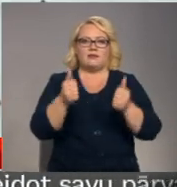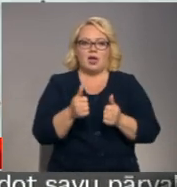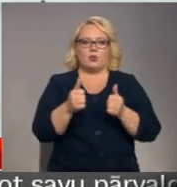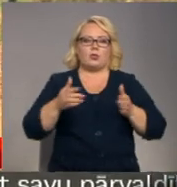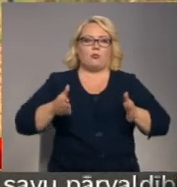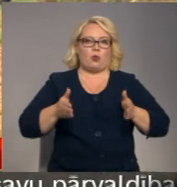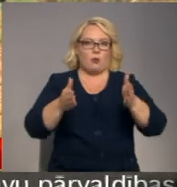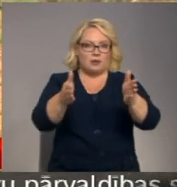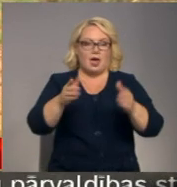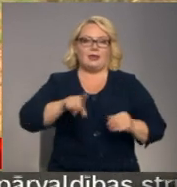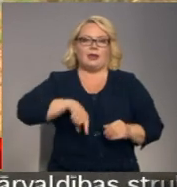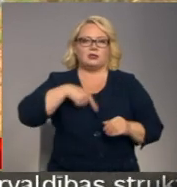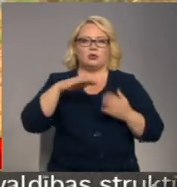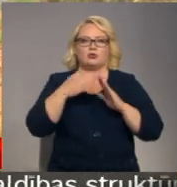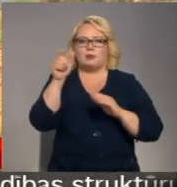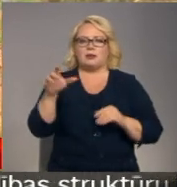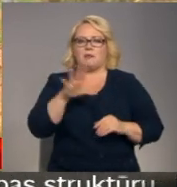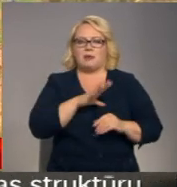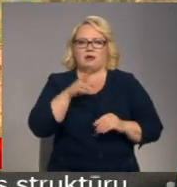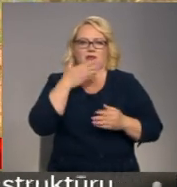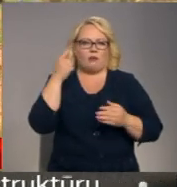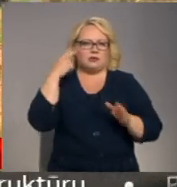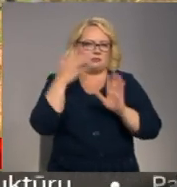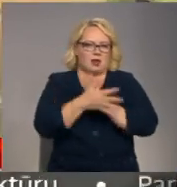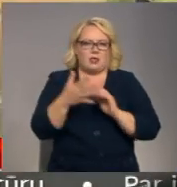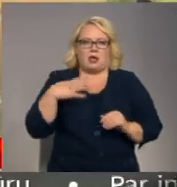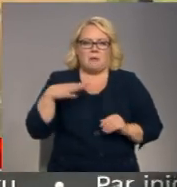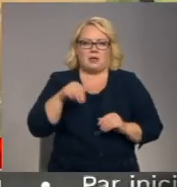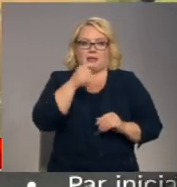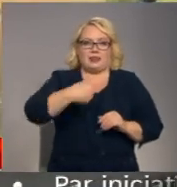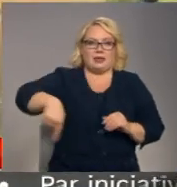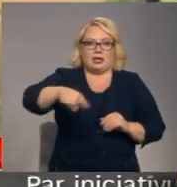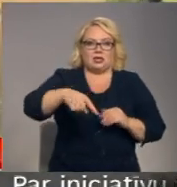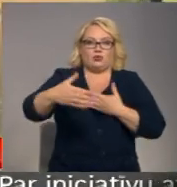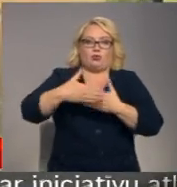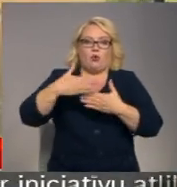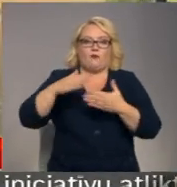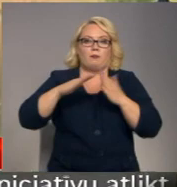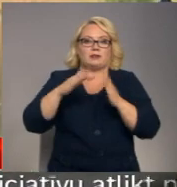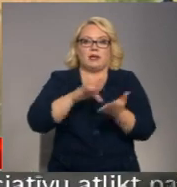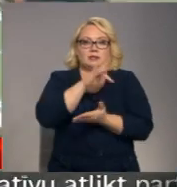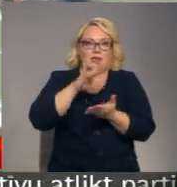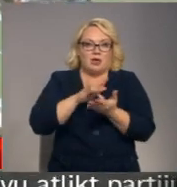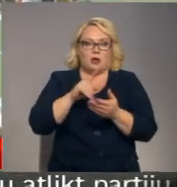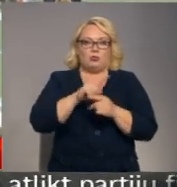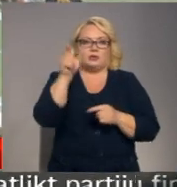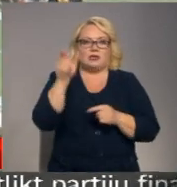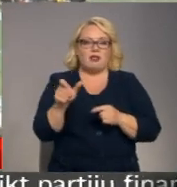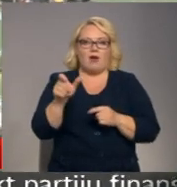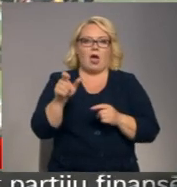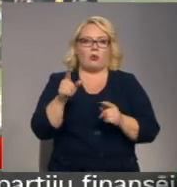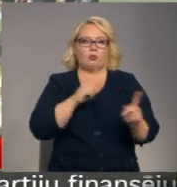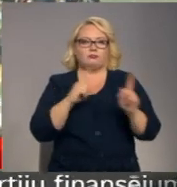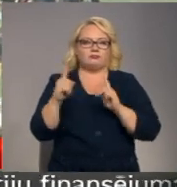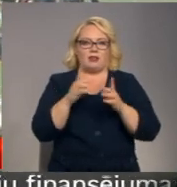promenādu. Ilgstuši pilsētniekiem bijusi neizpratni par to, kāpēc dīķis, kas ir tuvāk pilsētas centram un apko cilvēku kustība ir